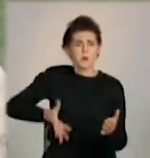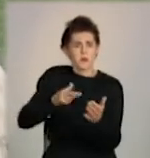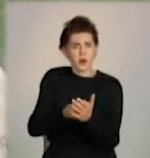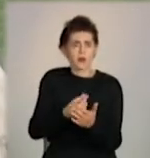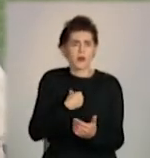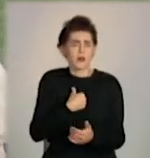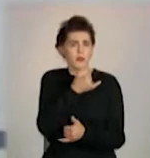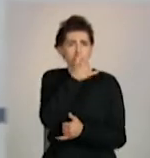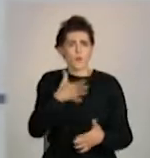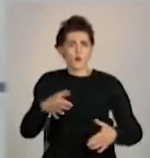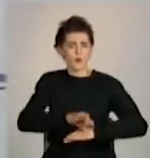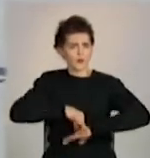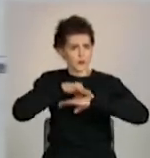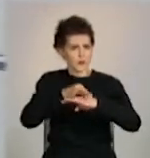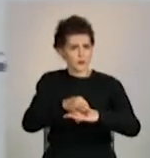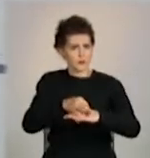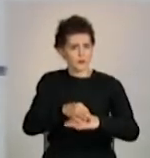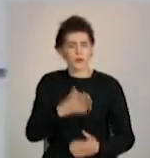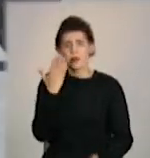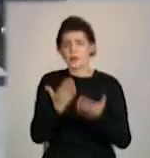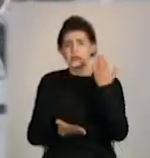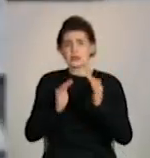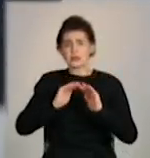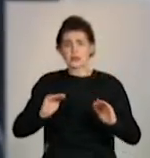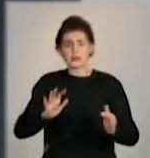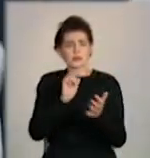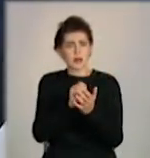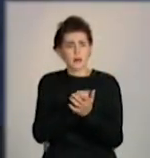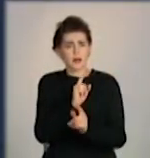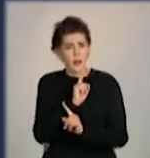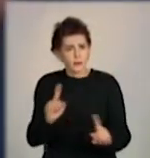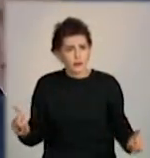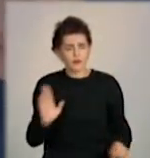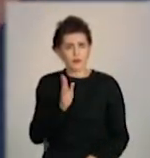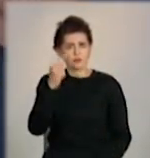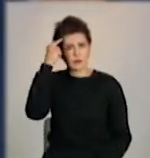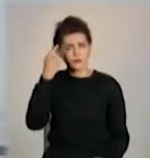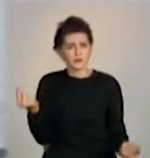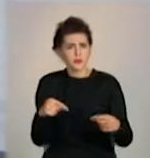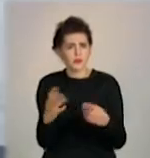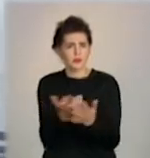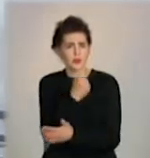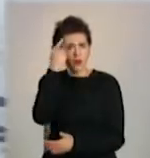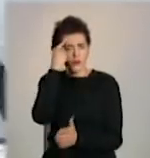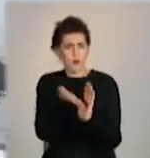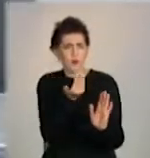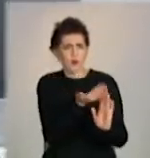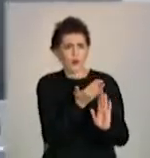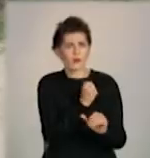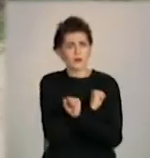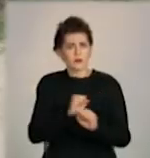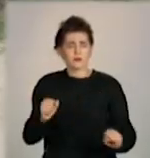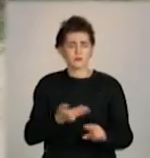впроваджувати. Якщо з дітьми вдома не займатися, в знаннях будуть значні прогали, незанепокоєні педагоги.